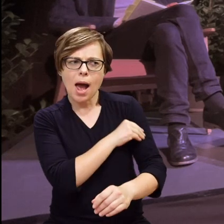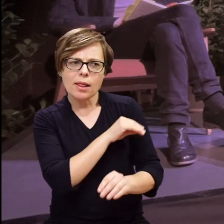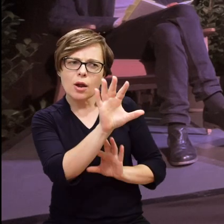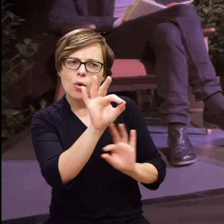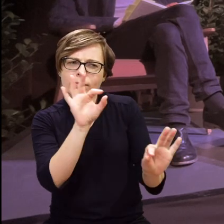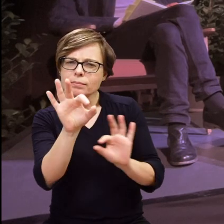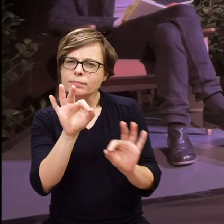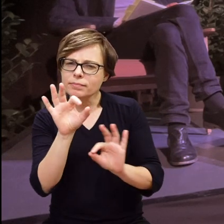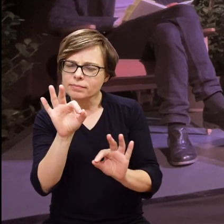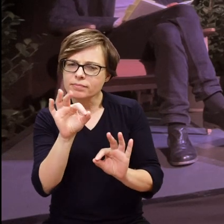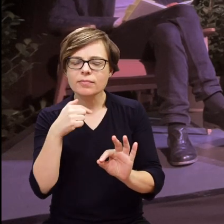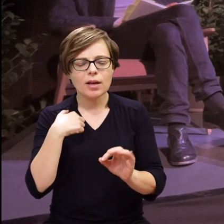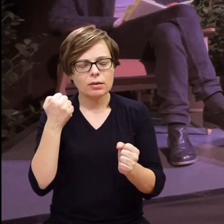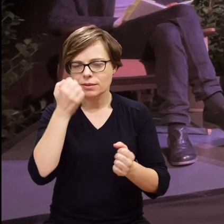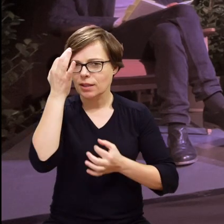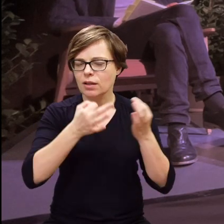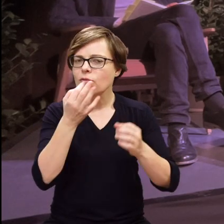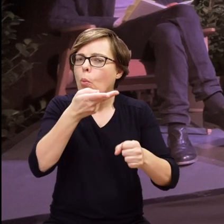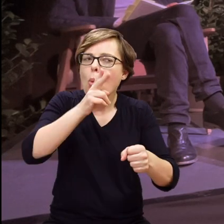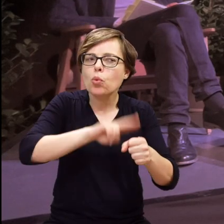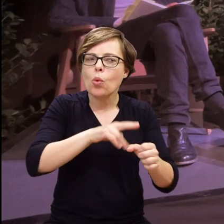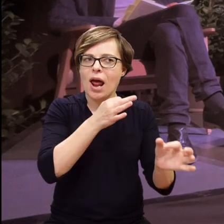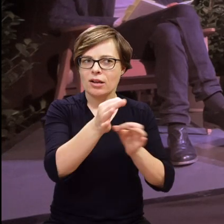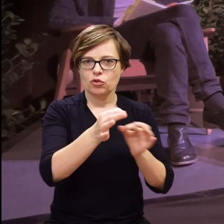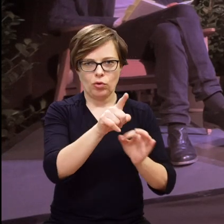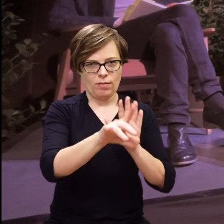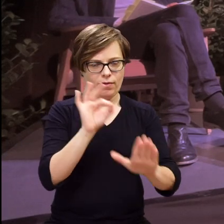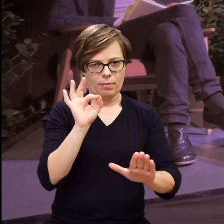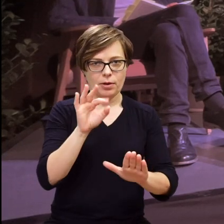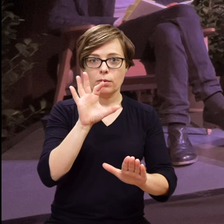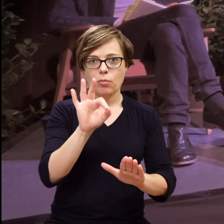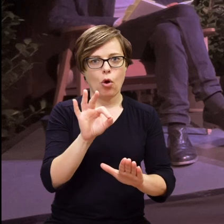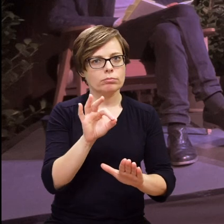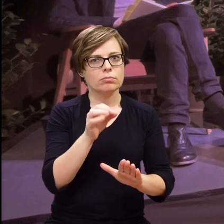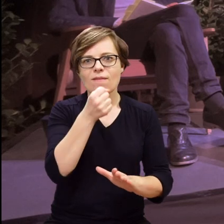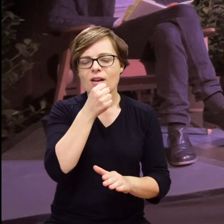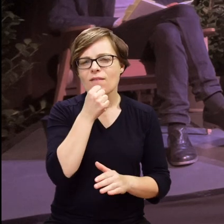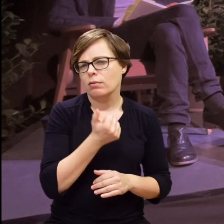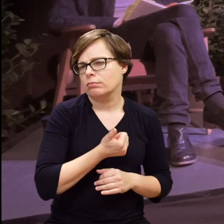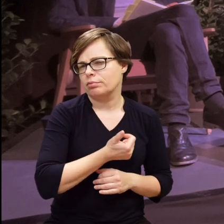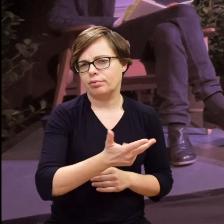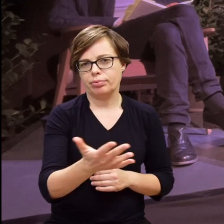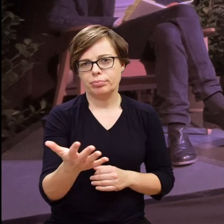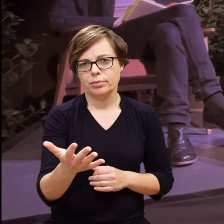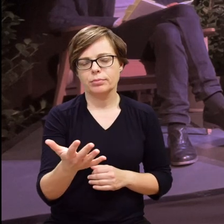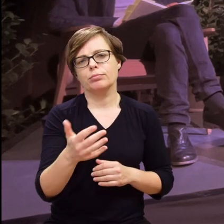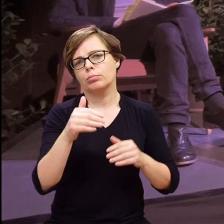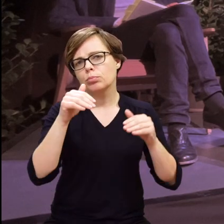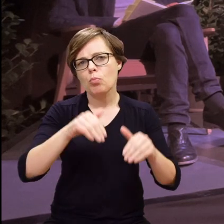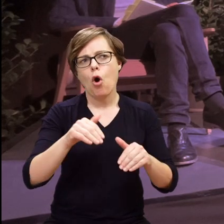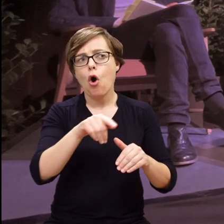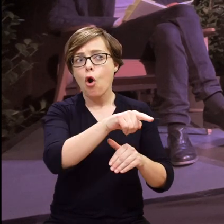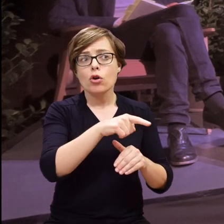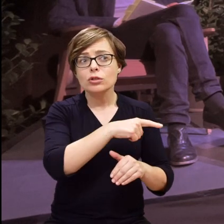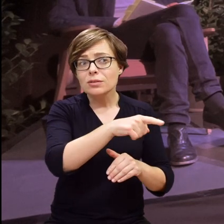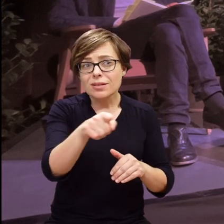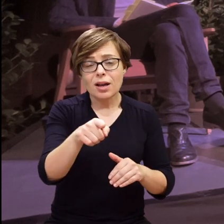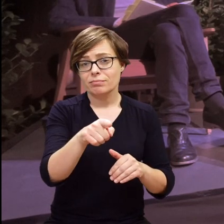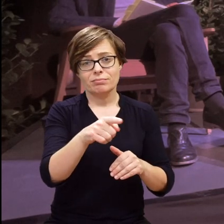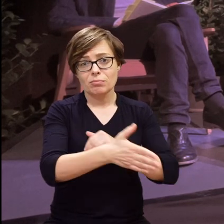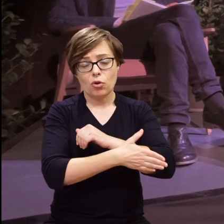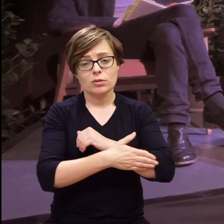głuszy, bardzo się zastanawiałam nad tym, które historie do niej wybrać, dlatego, że z tych wielu wywiadów właściwie